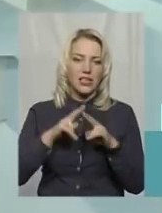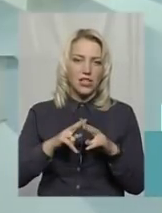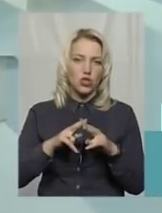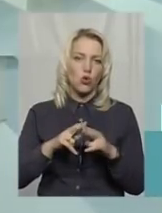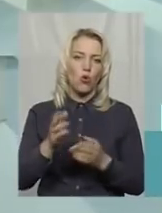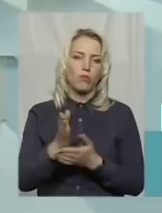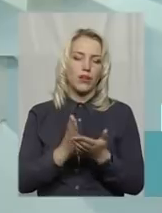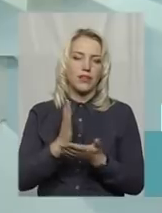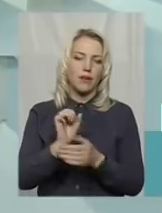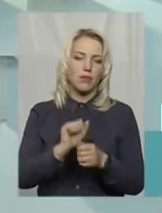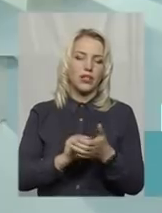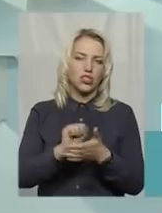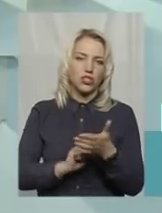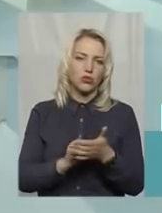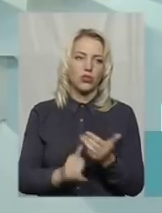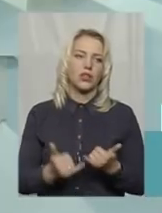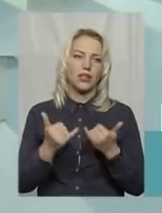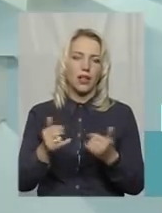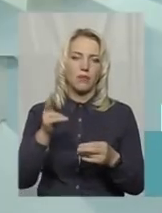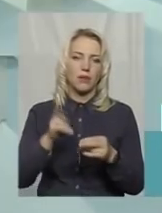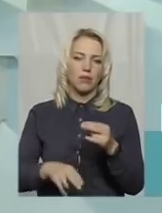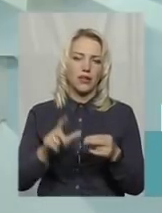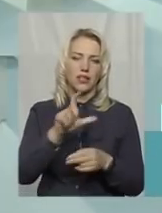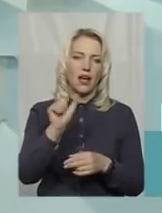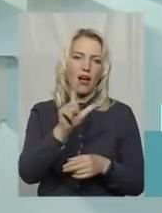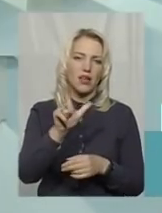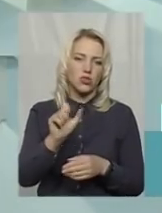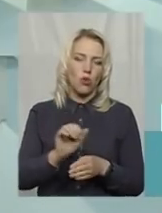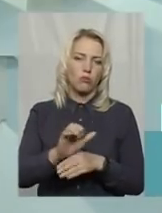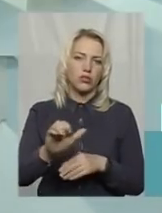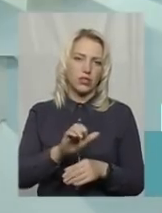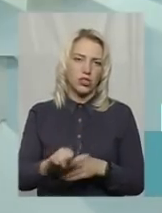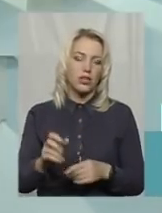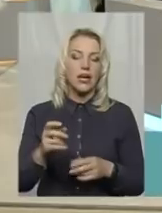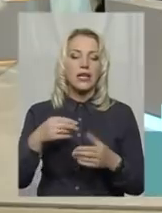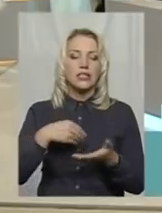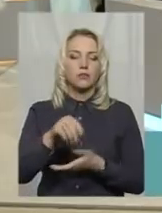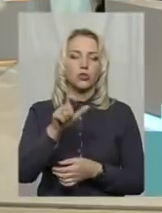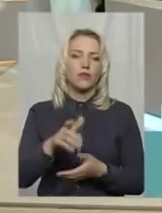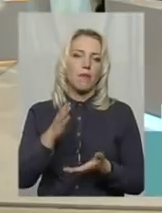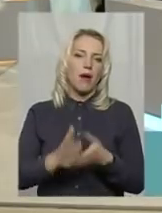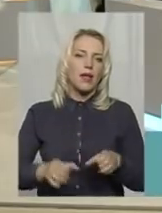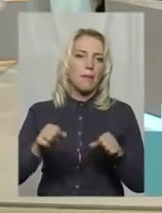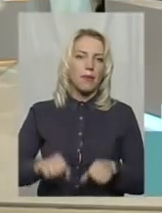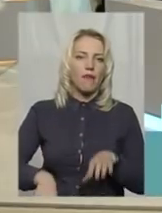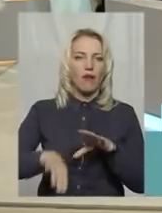причиною для припинення газопостачання. Але споживач має право вибору